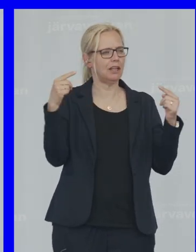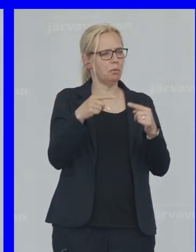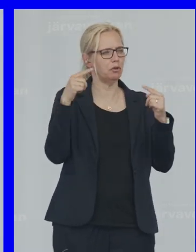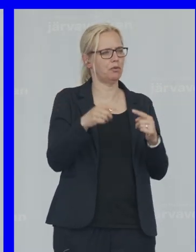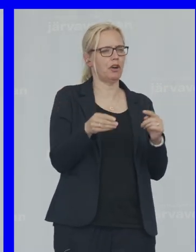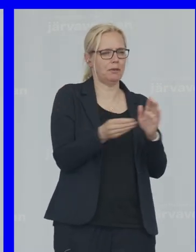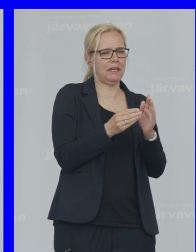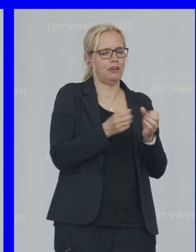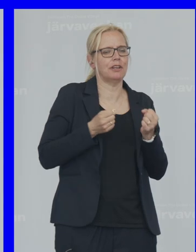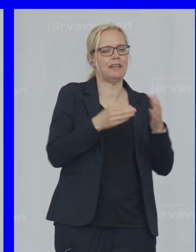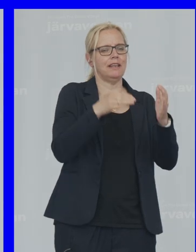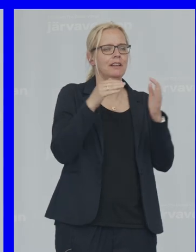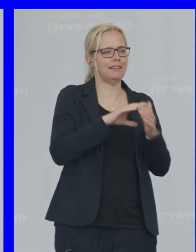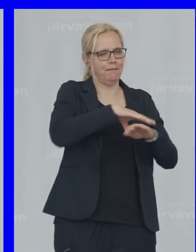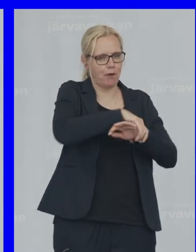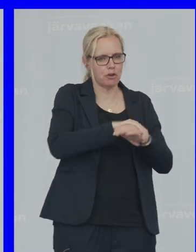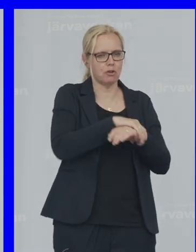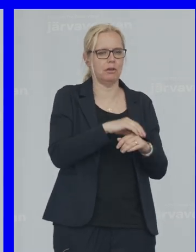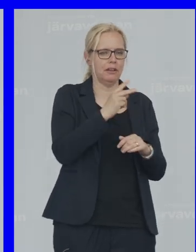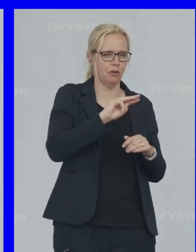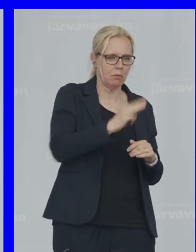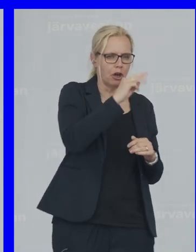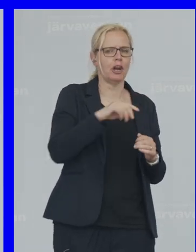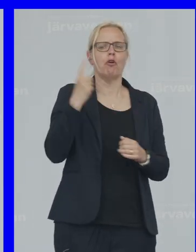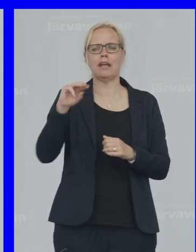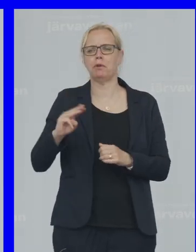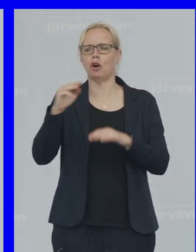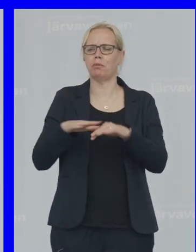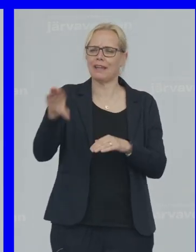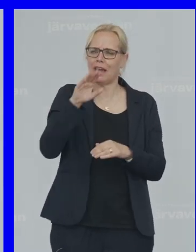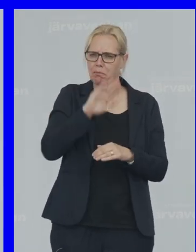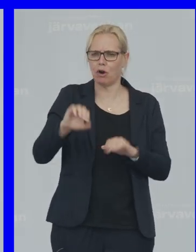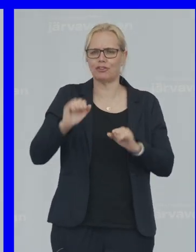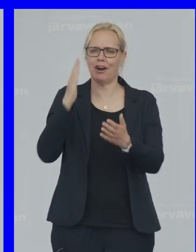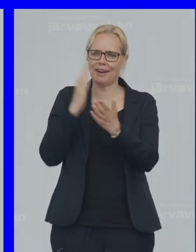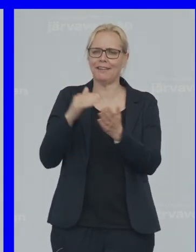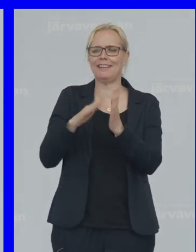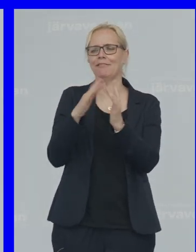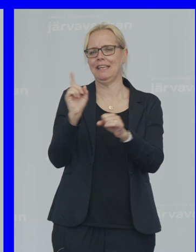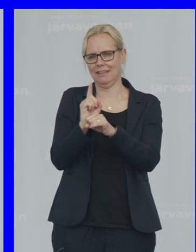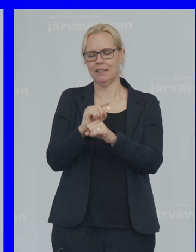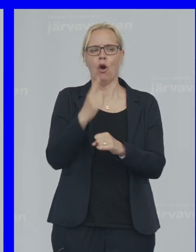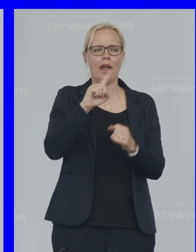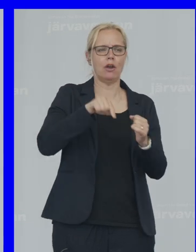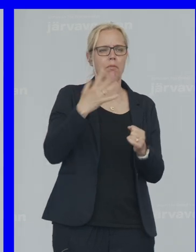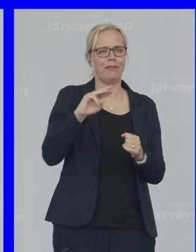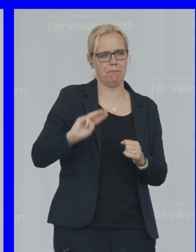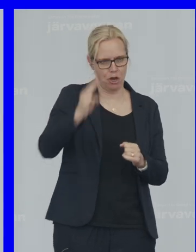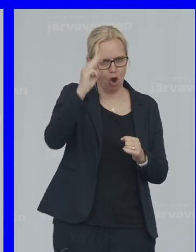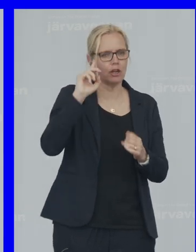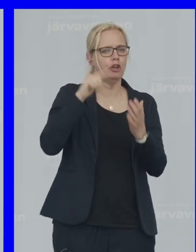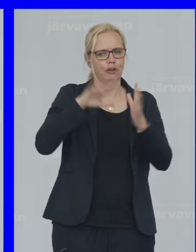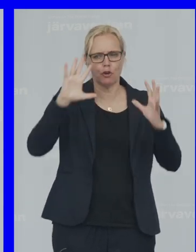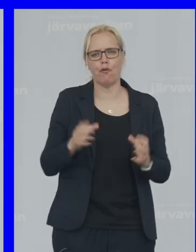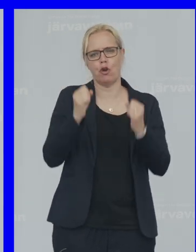förskolan På 2 miljarder Vi vill lägga 1 miljard På att alla barn Ska ha rätt Till fritids Och 1,5 miljard För att fånga